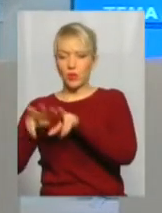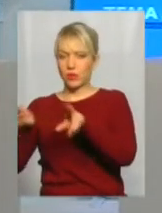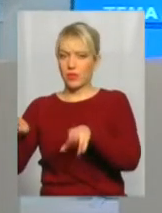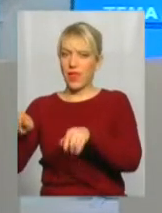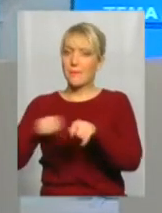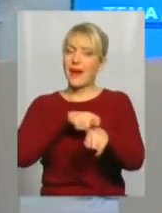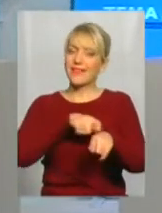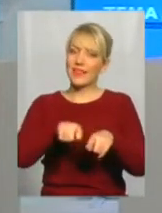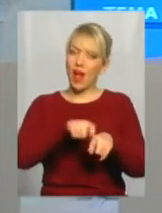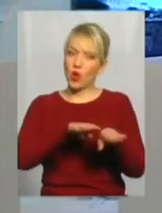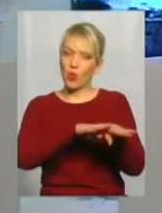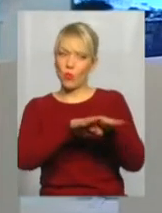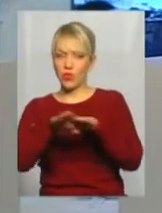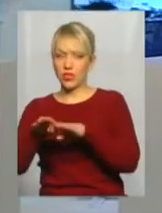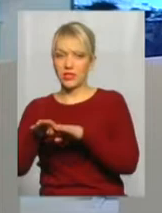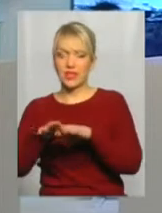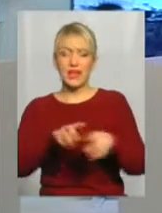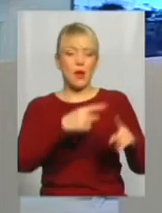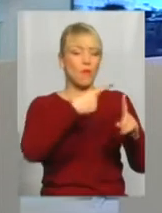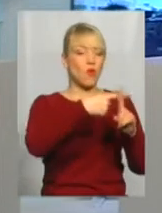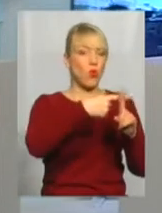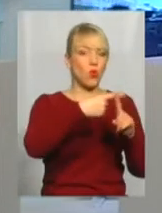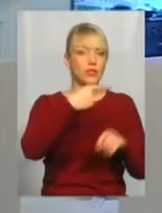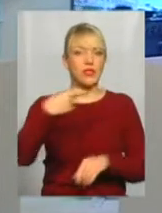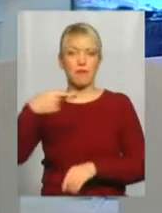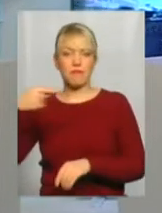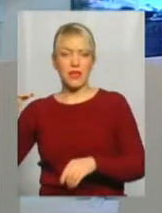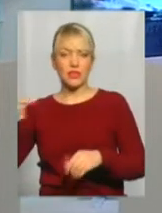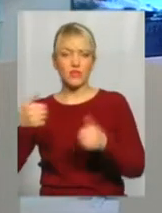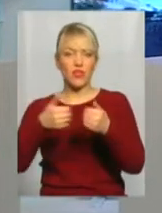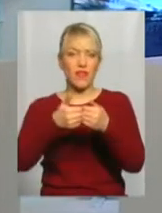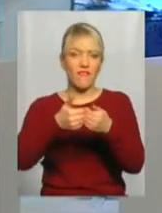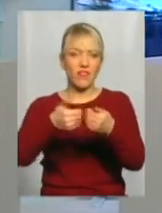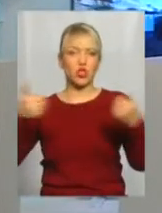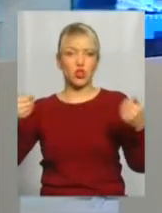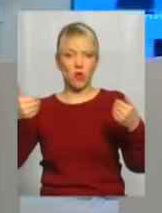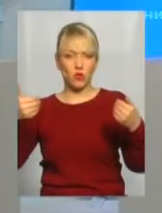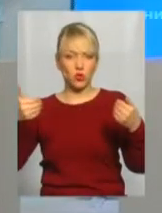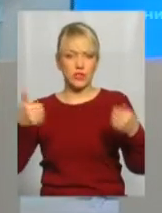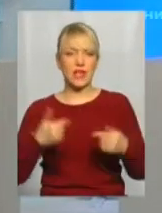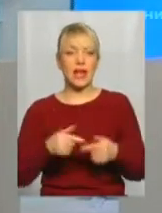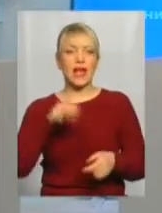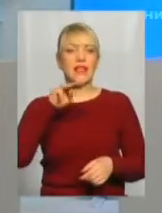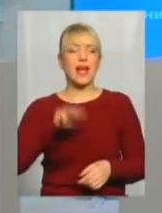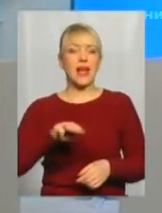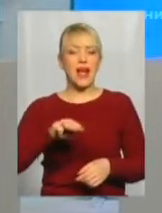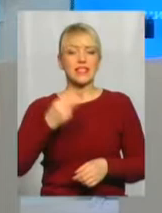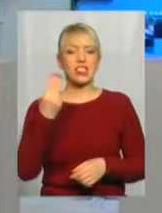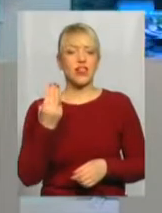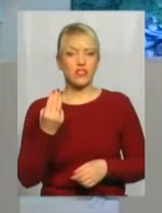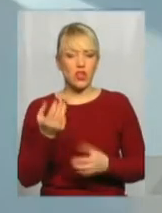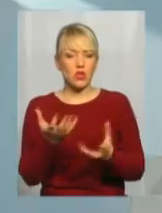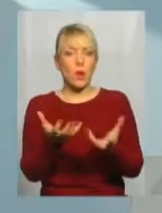рівні оці полюси, плюс і мінус, вони відштовхуються. Тарас Шевченко притягував до